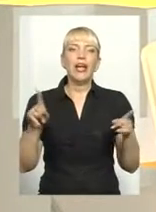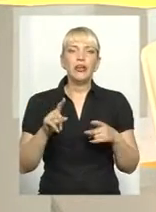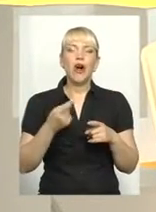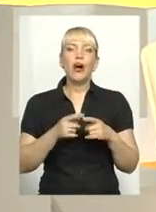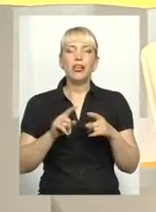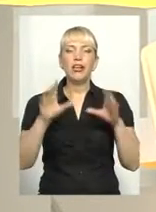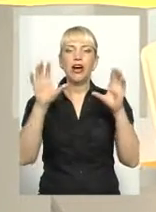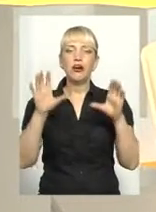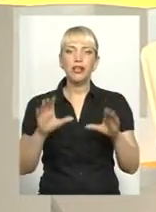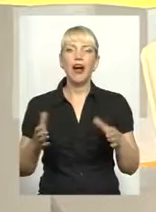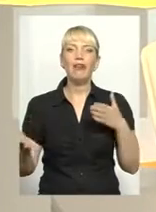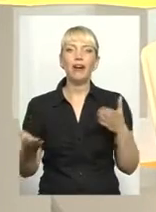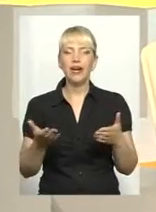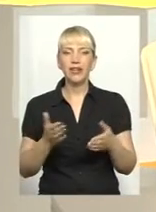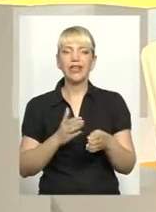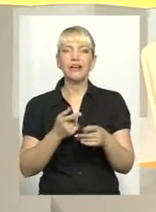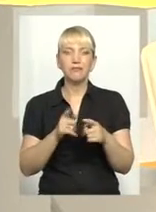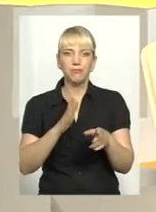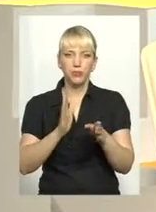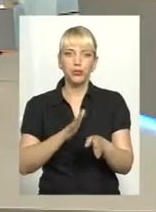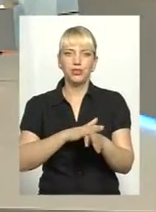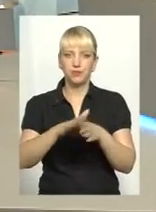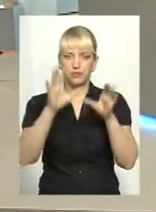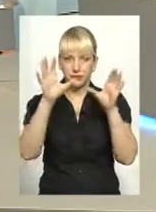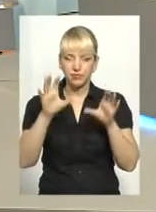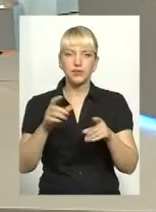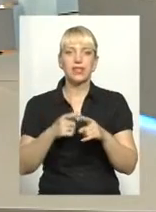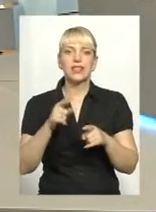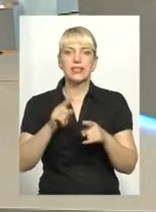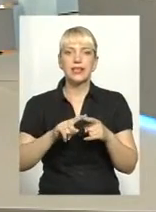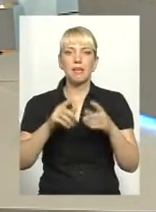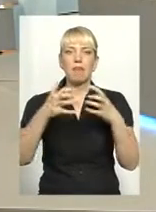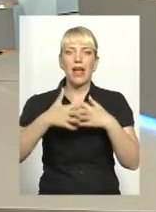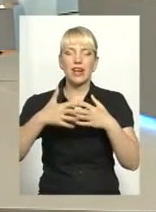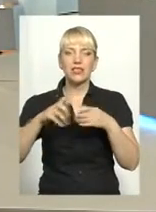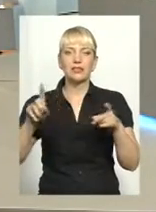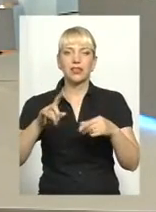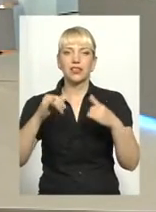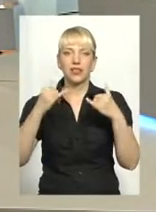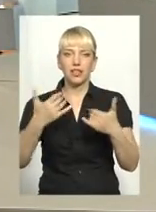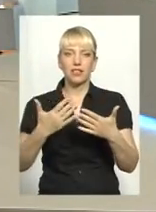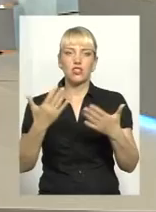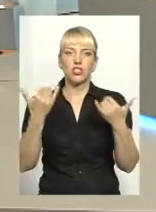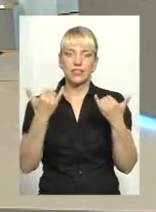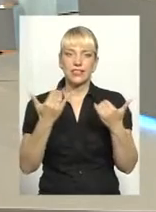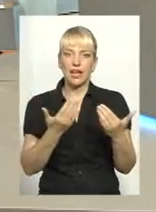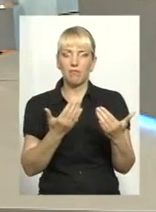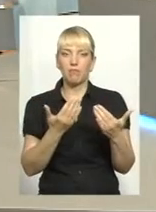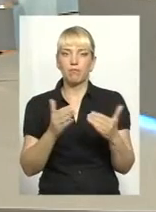законодавство, яке набуває чинності, ці механізми, які нині вже запропоновані